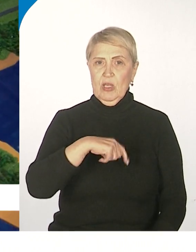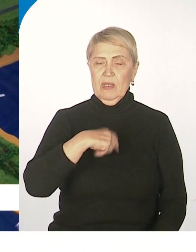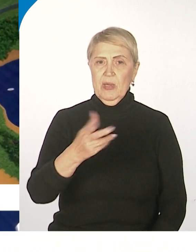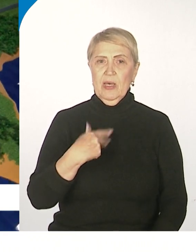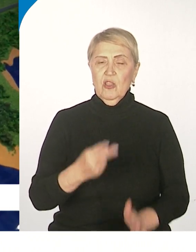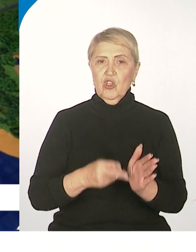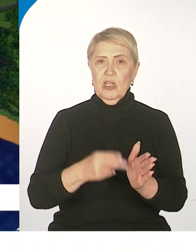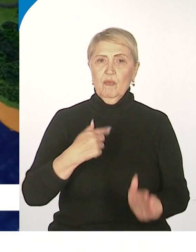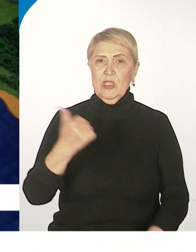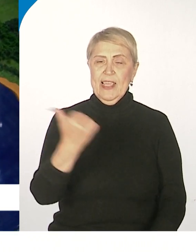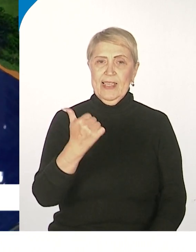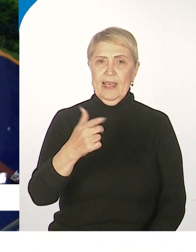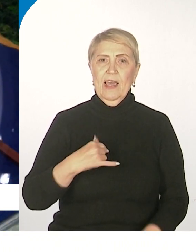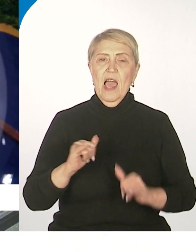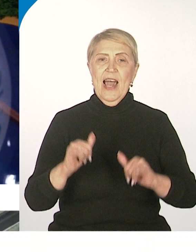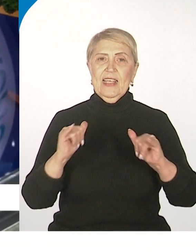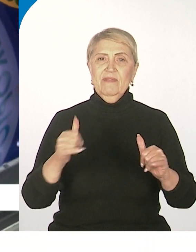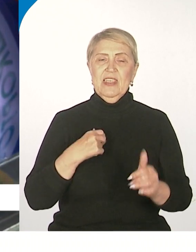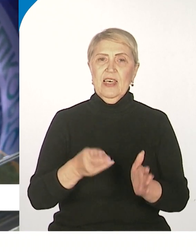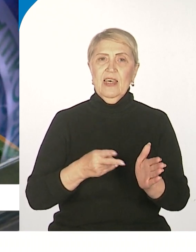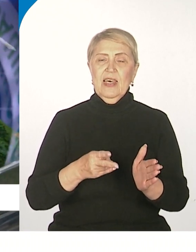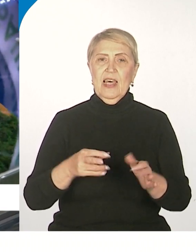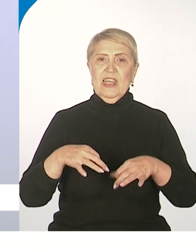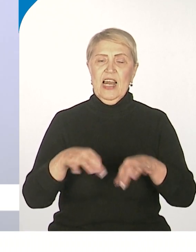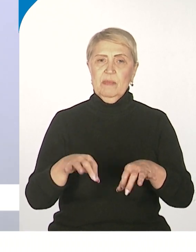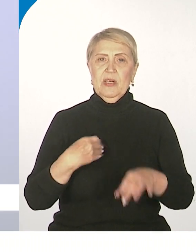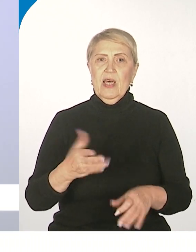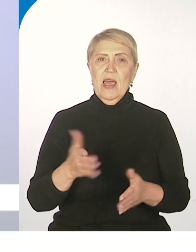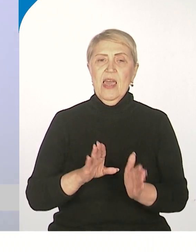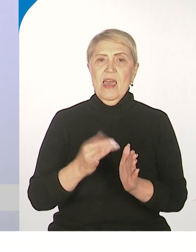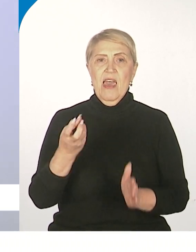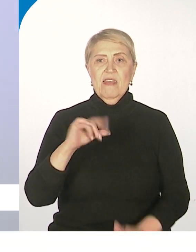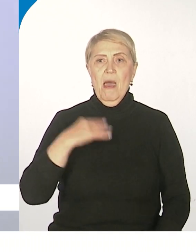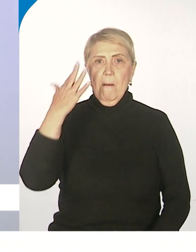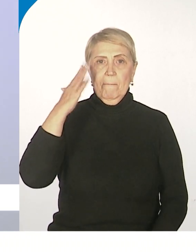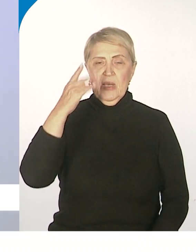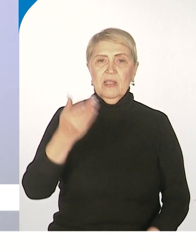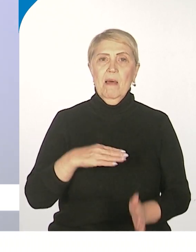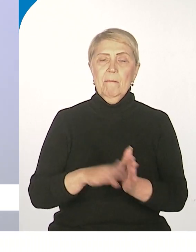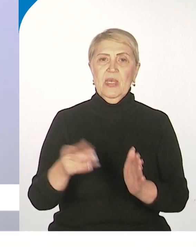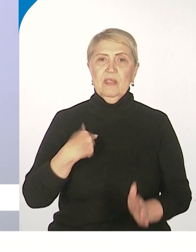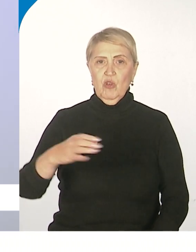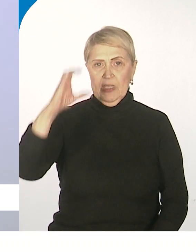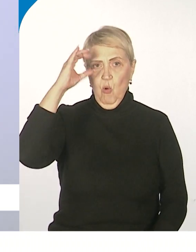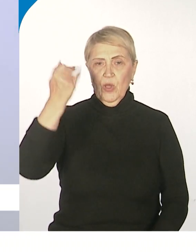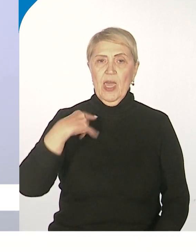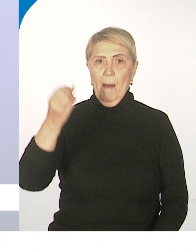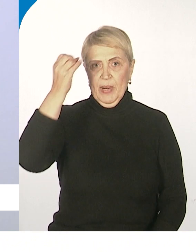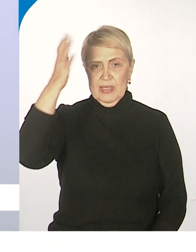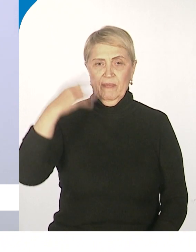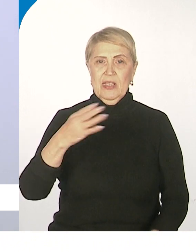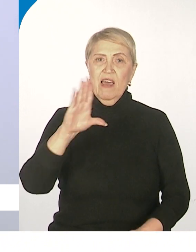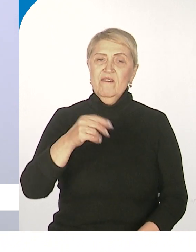транспортной неделе. Развитие транспорта немыслимо без развития науки и образования. Поэтому все